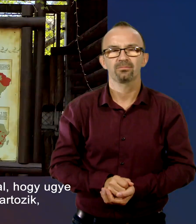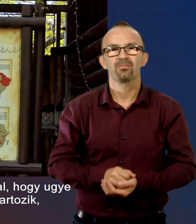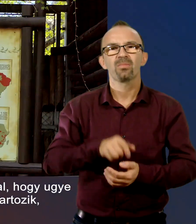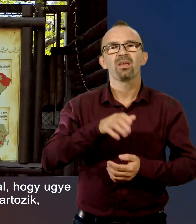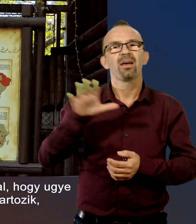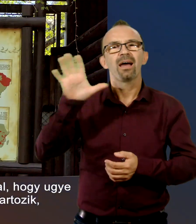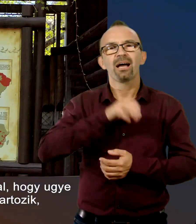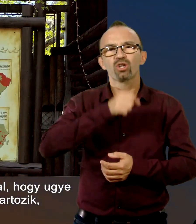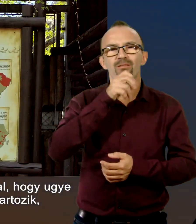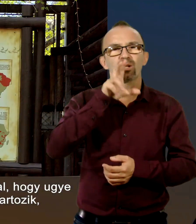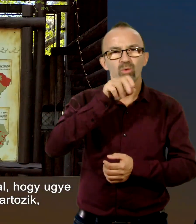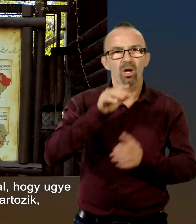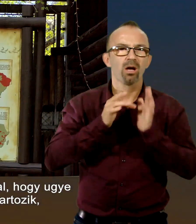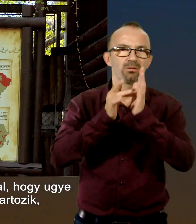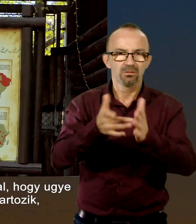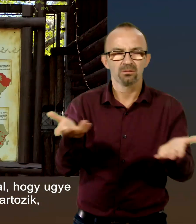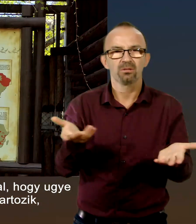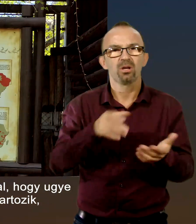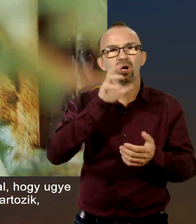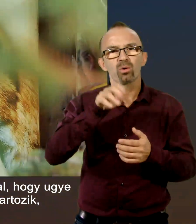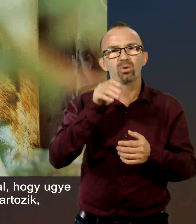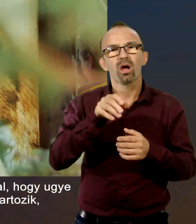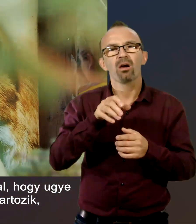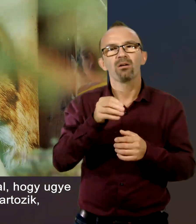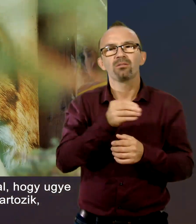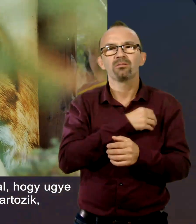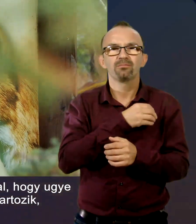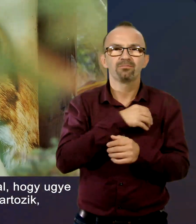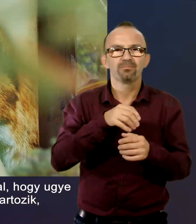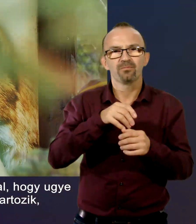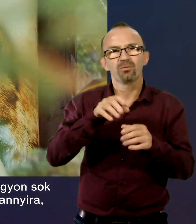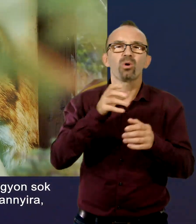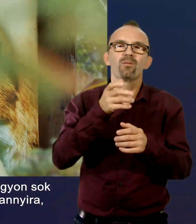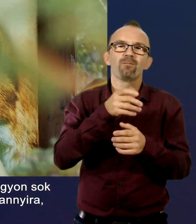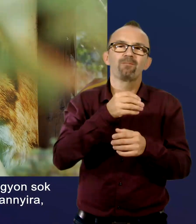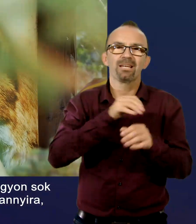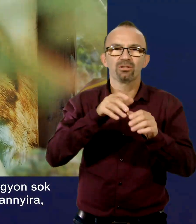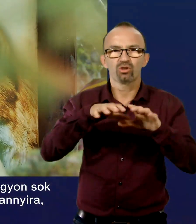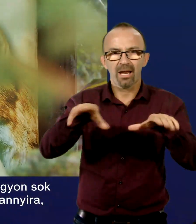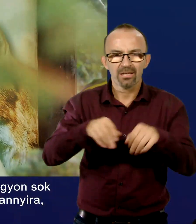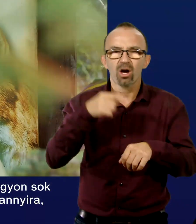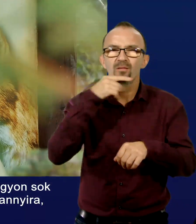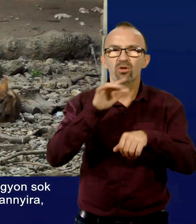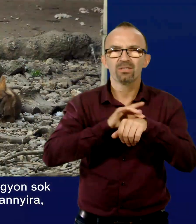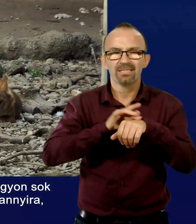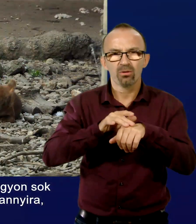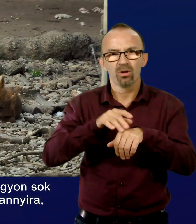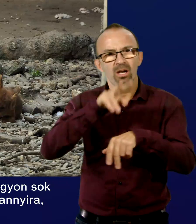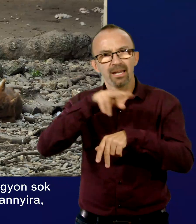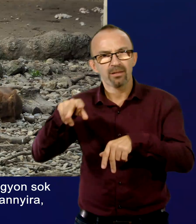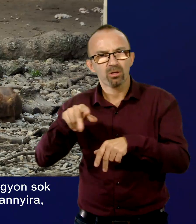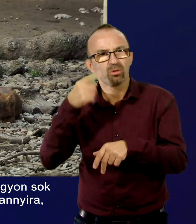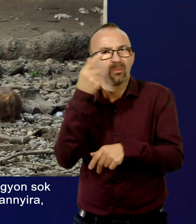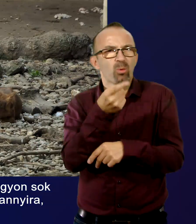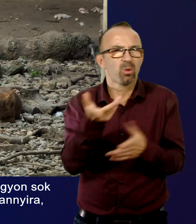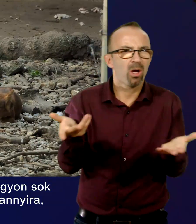Az ázsiai vadkutya elnevezés arra is utal, hogy ugye egyrészt a kutyafélék családjával tartozik, és hát mivel vörös a színe, ezért nagyon sok látogatók, aki nem